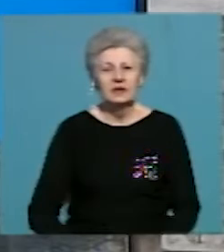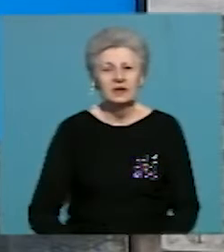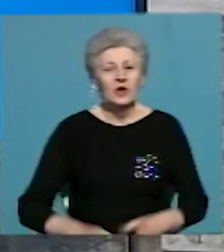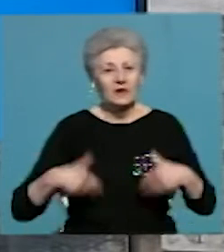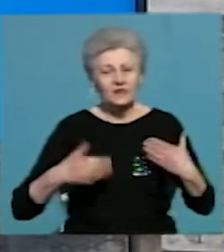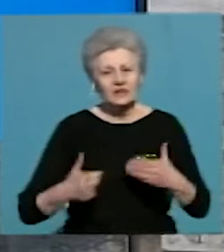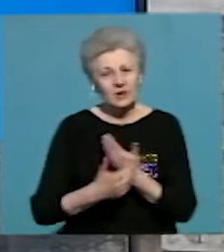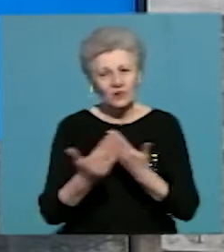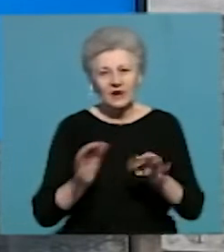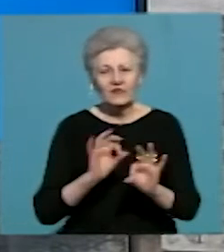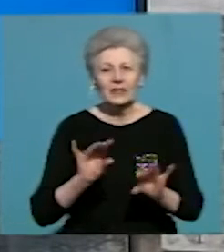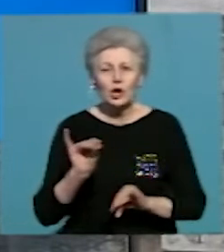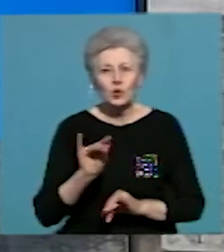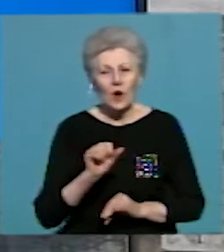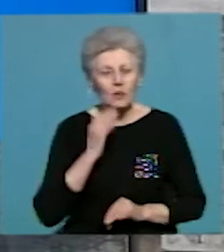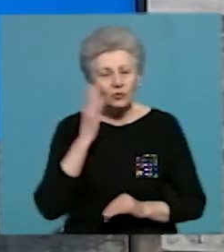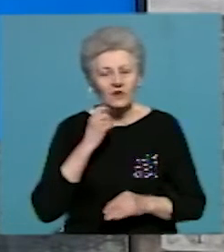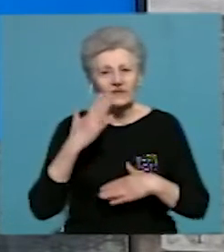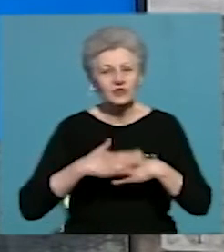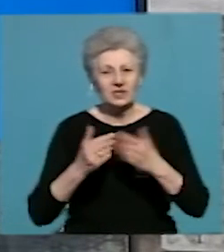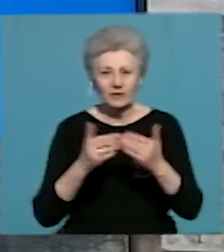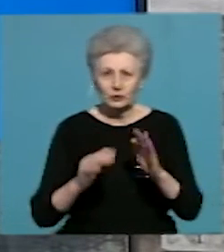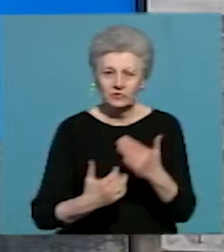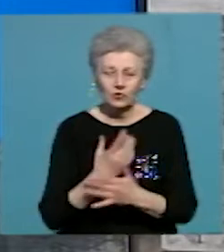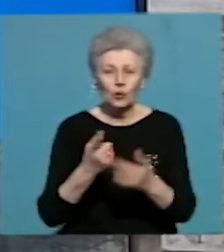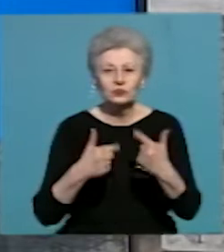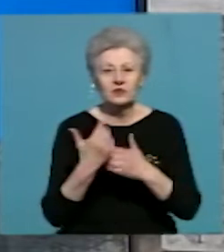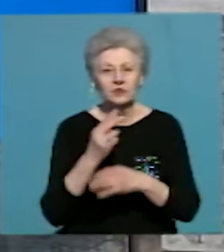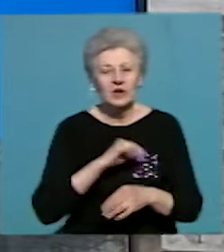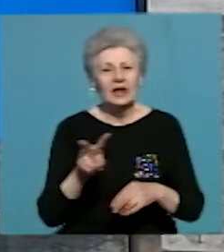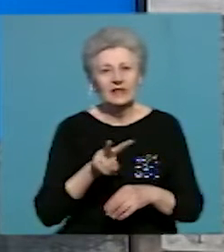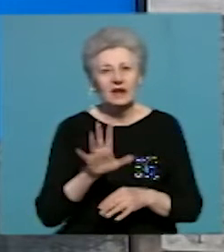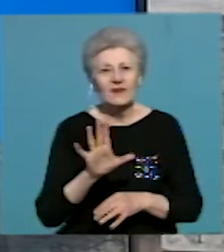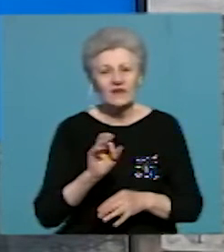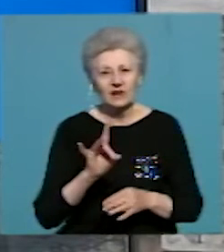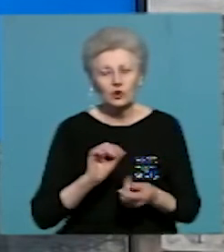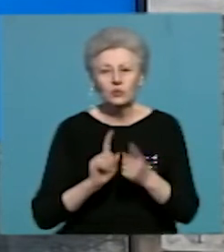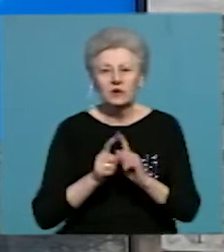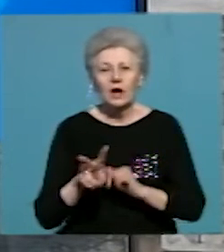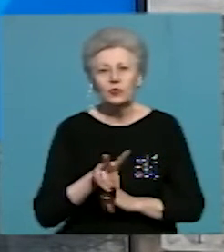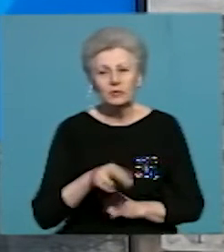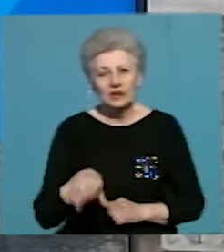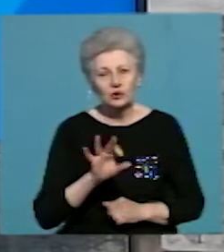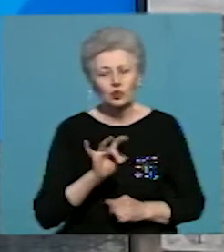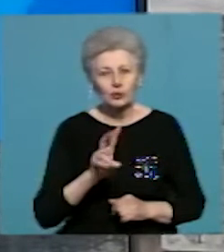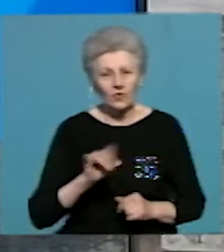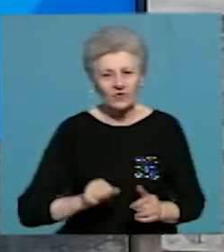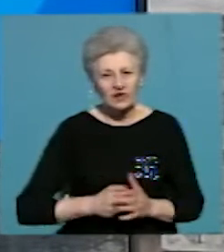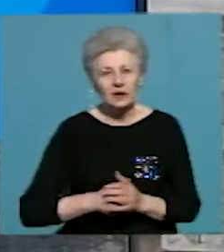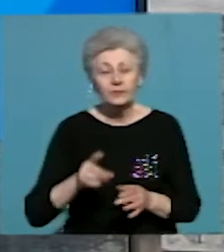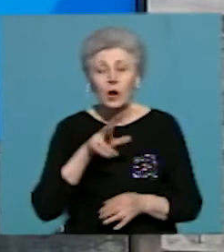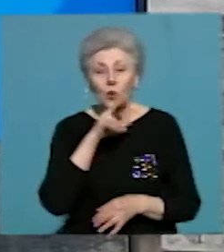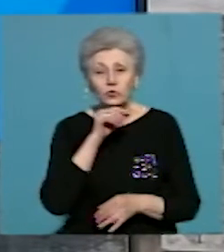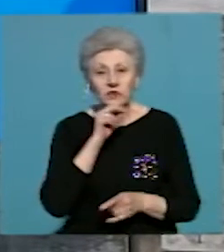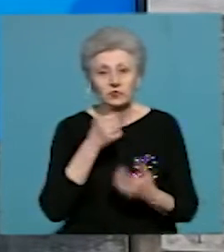Вітаємо вас в ефірі ЮА Буковина. Вечірній випуск новин. У студії для вас працюють ведуча Лілія Вакарюк та сурдоперекладачка Людмила Дубровіна. У